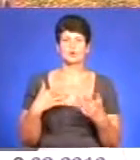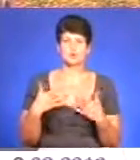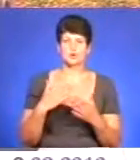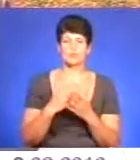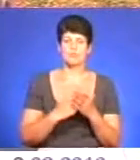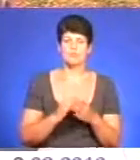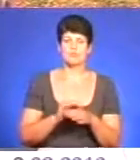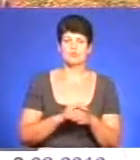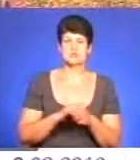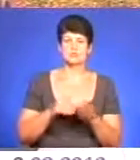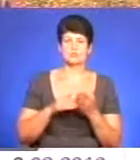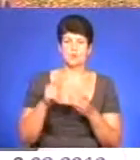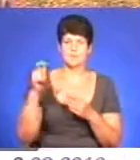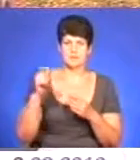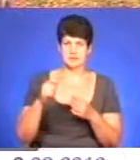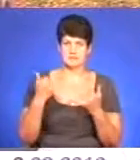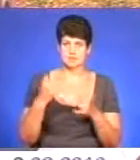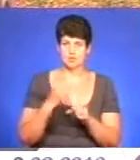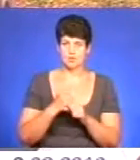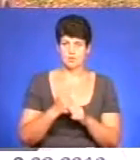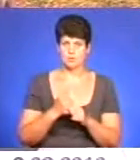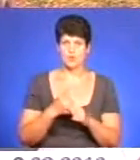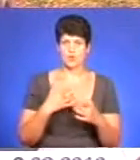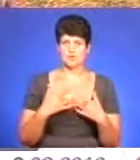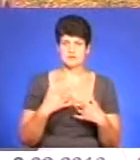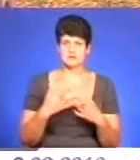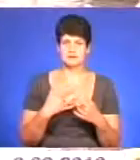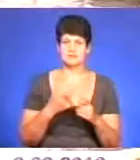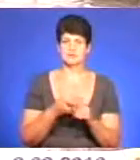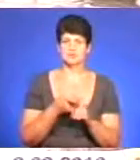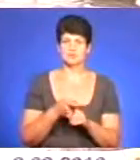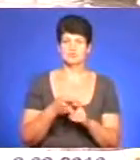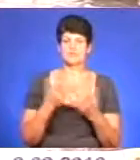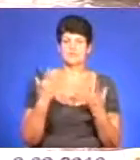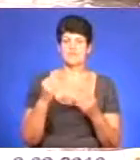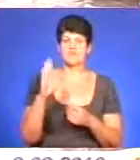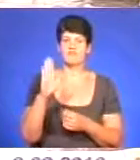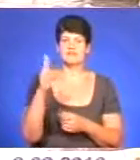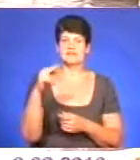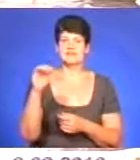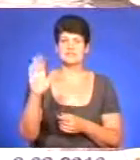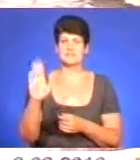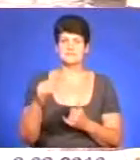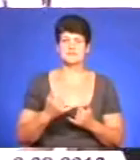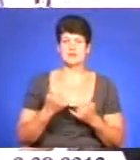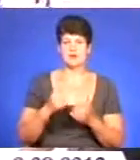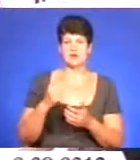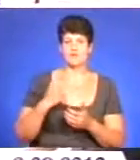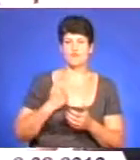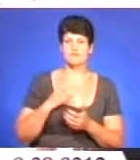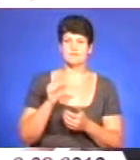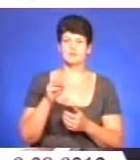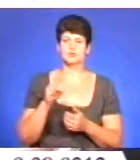приїхали. Зараз робимо концерт в честь ВДВ, та так само для війни в АТО. Зараз нас,